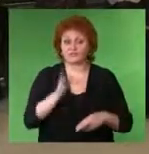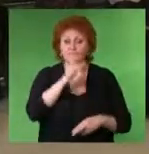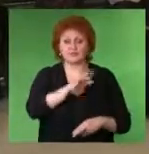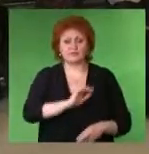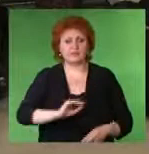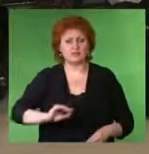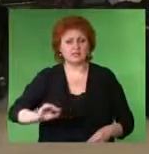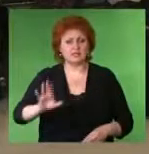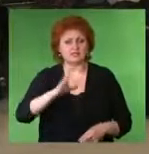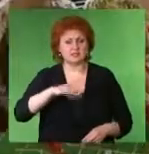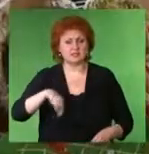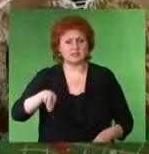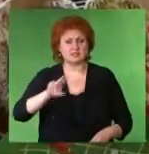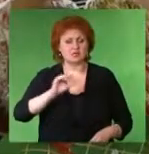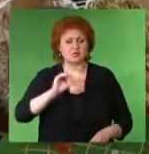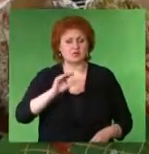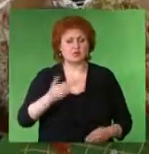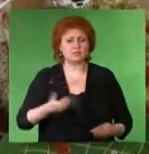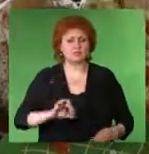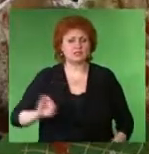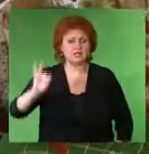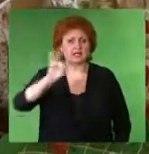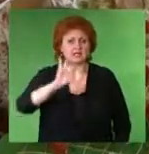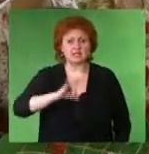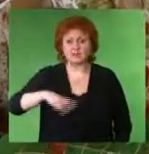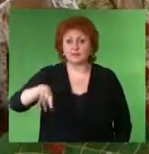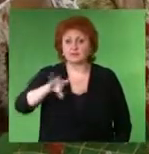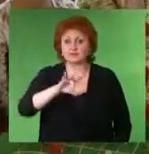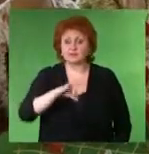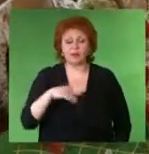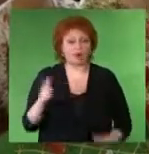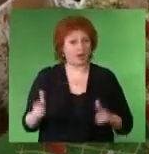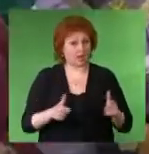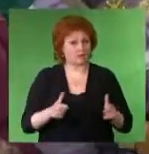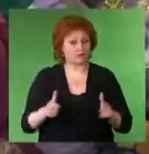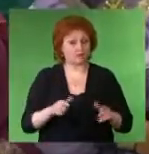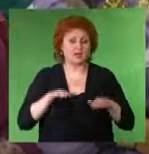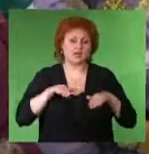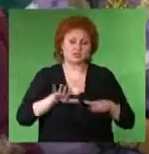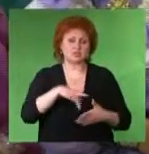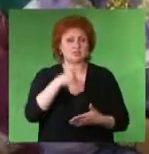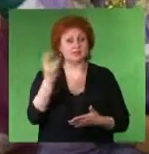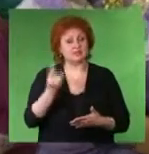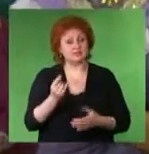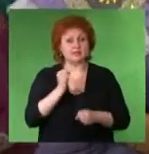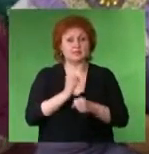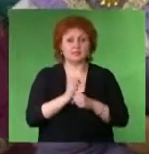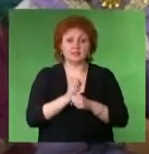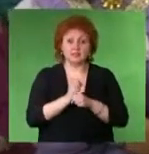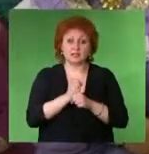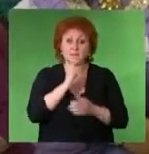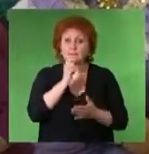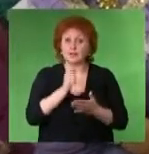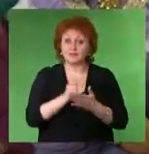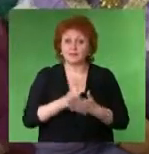дети из школ и детских садов, а также жители из Обиленского района усердно готовились Шили, рисовали, делали поделки